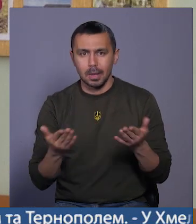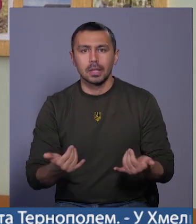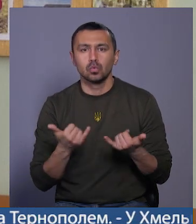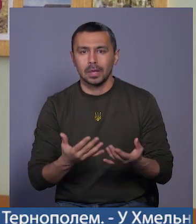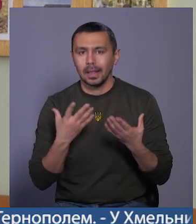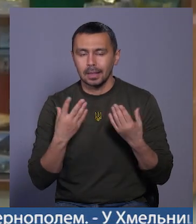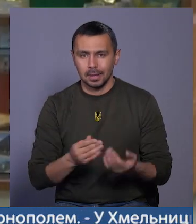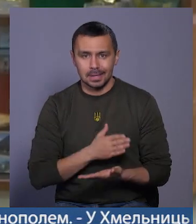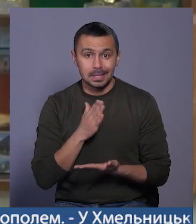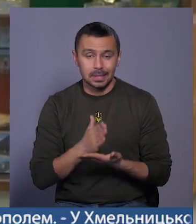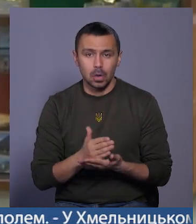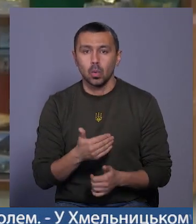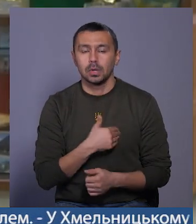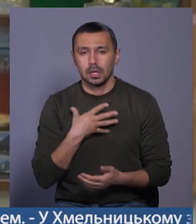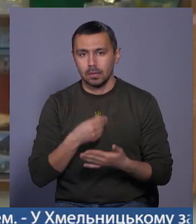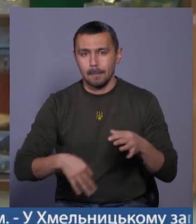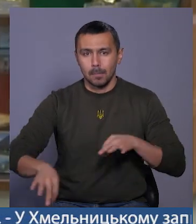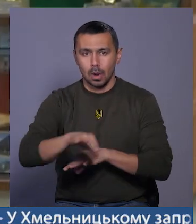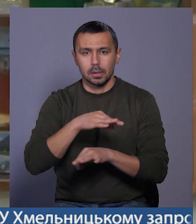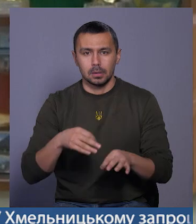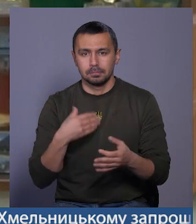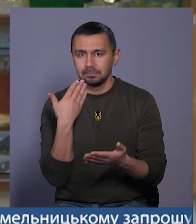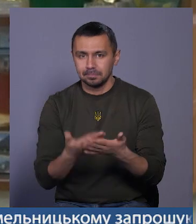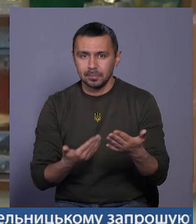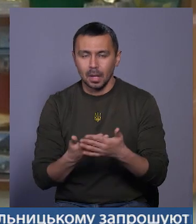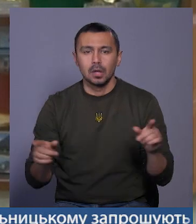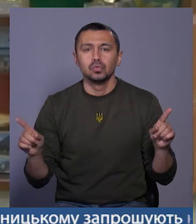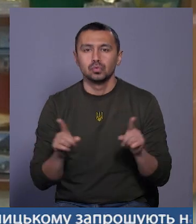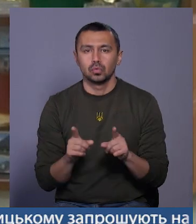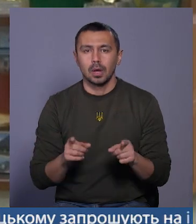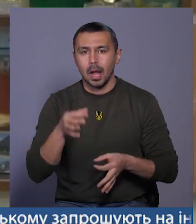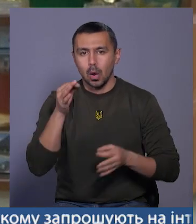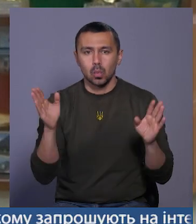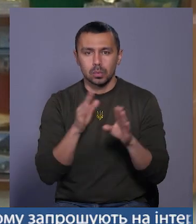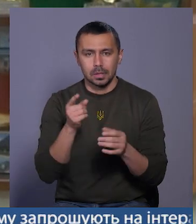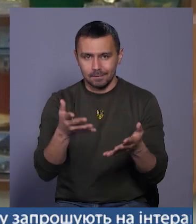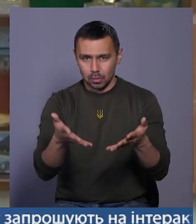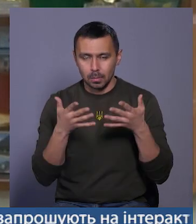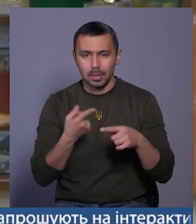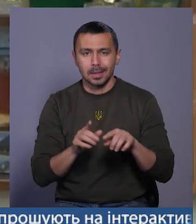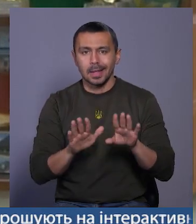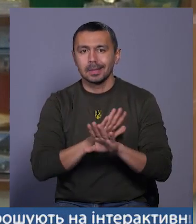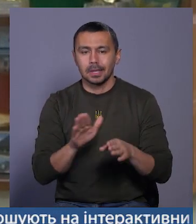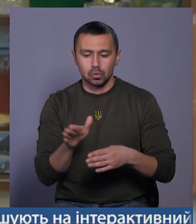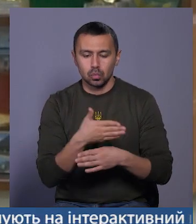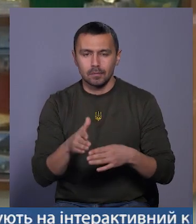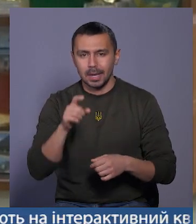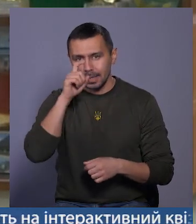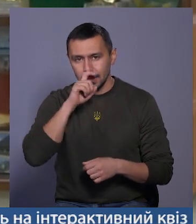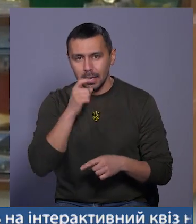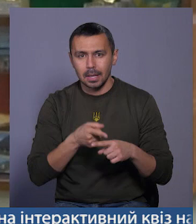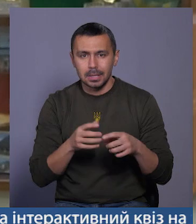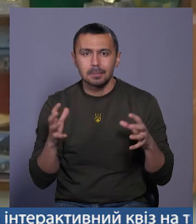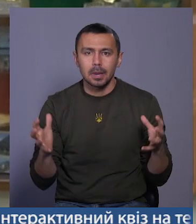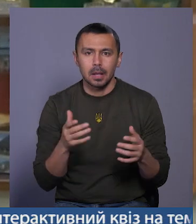сьогоднішній день існують. Хотіли своїм проєктам донести, що екологічна свідомість – це не тільки сортування сміття, це і